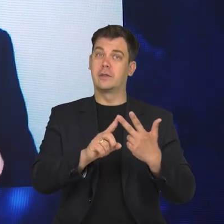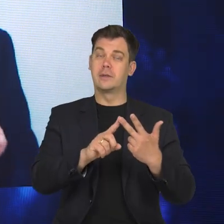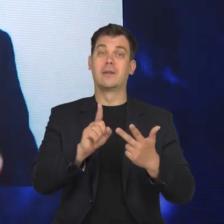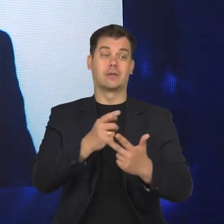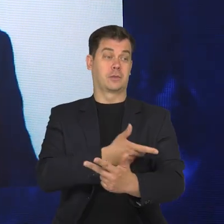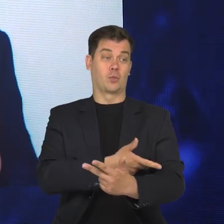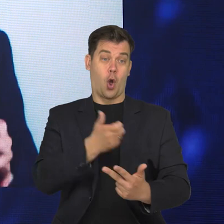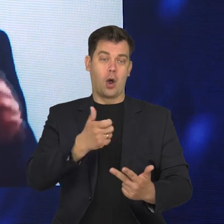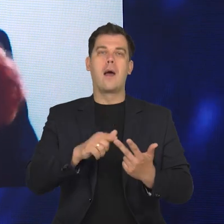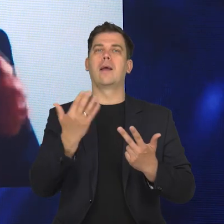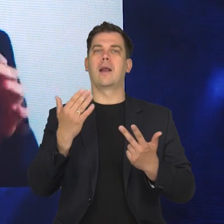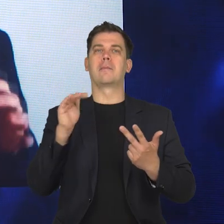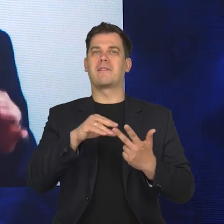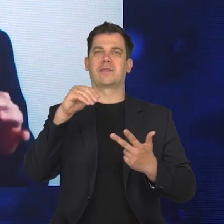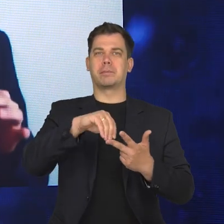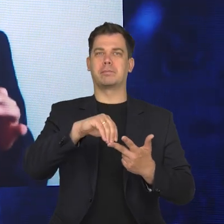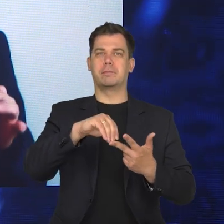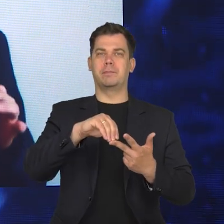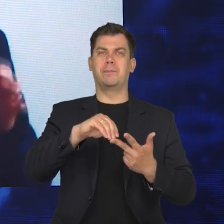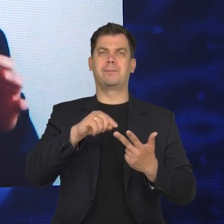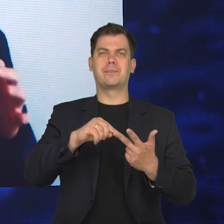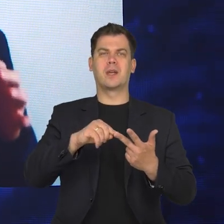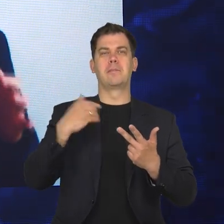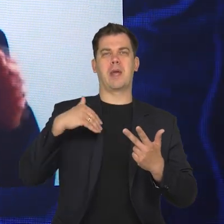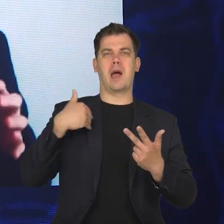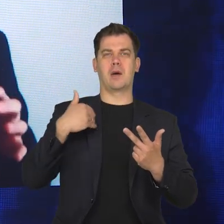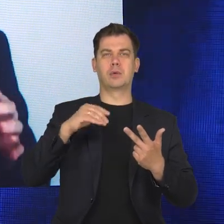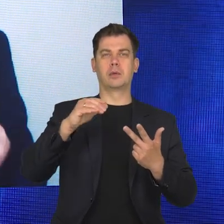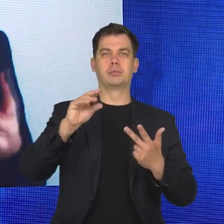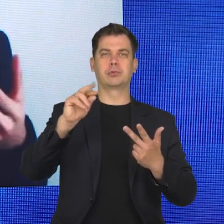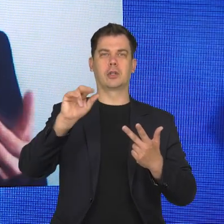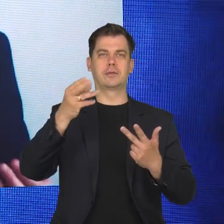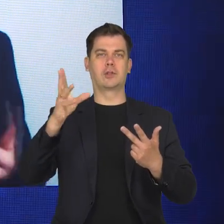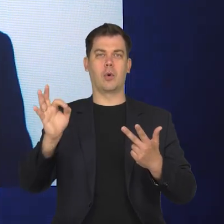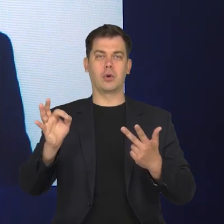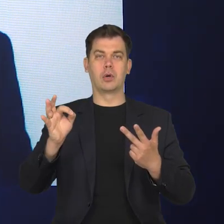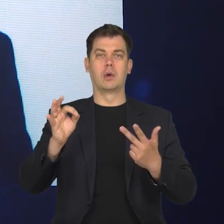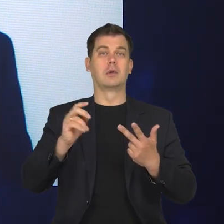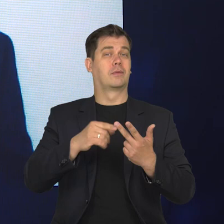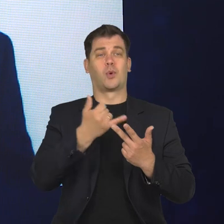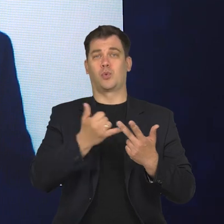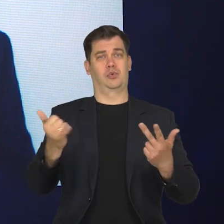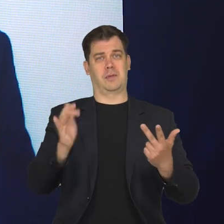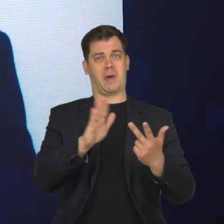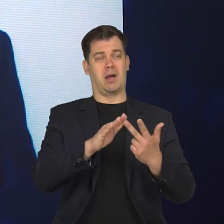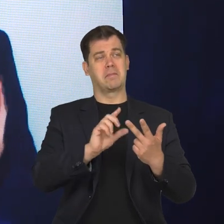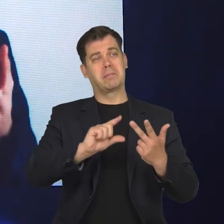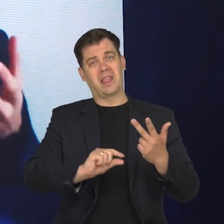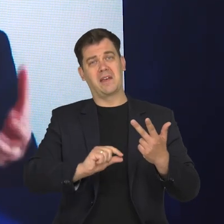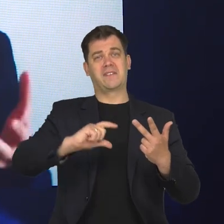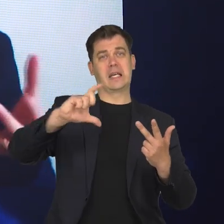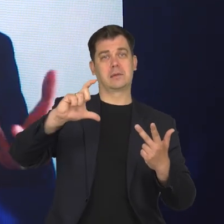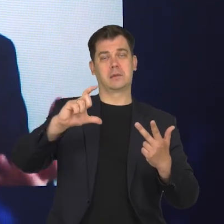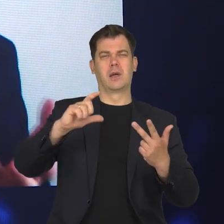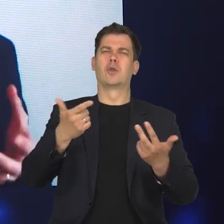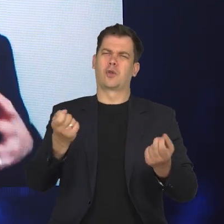ta ilość przeciwciał, czyli ta dawka elementu, która niszczy wirusa, też jest u każdego z nas różna. Więc z jednej strony